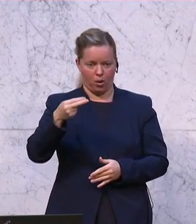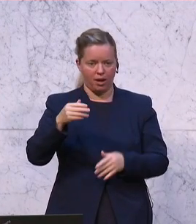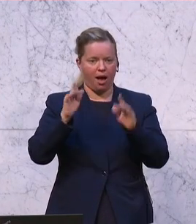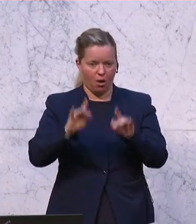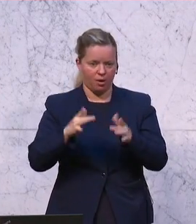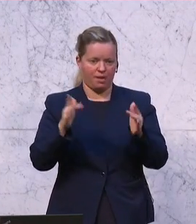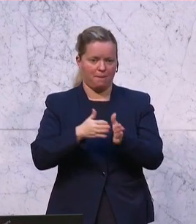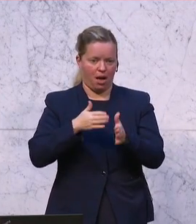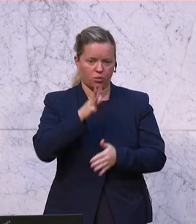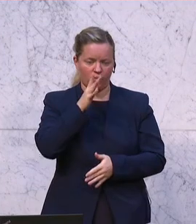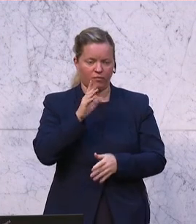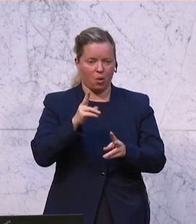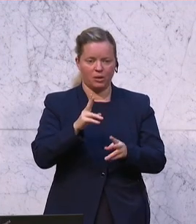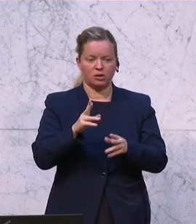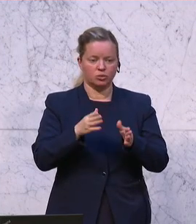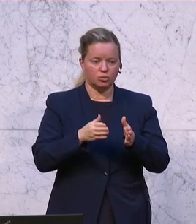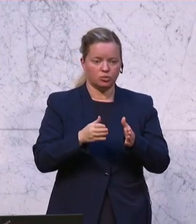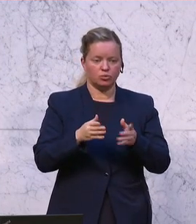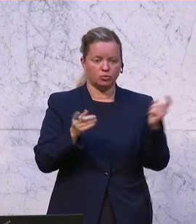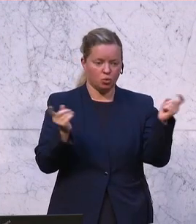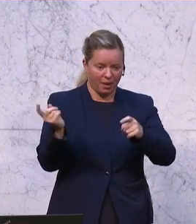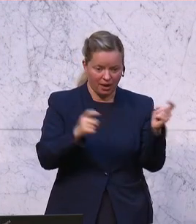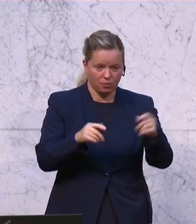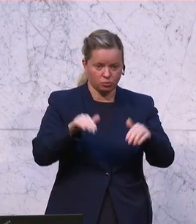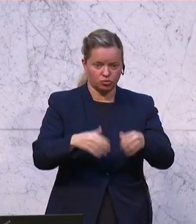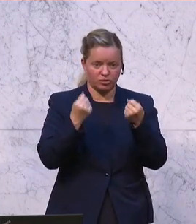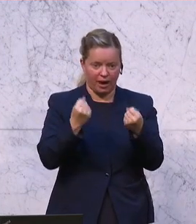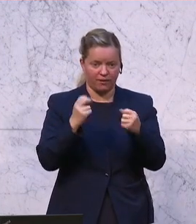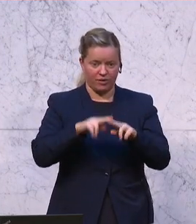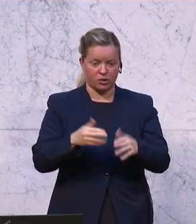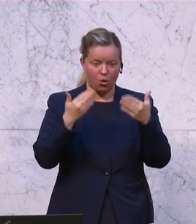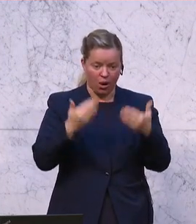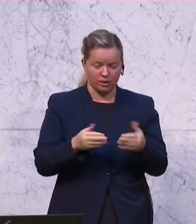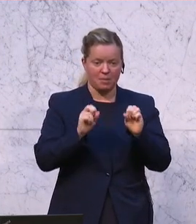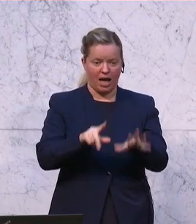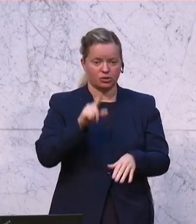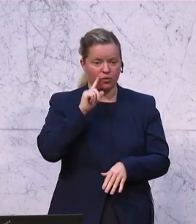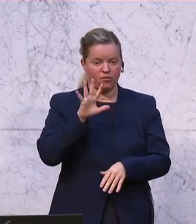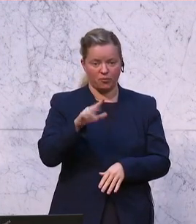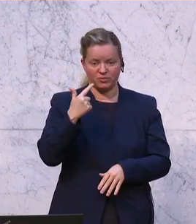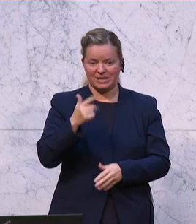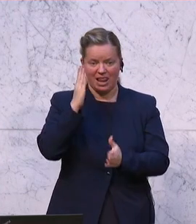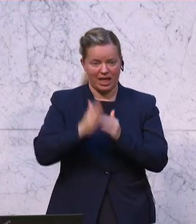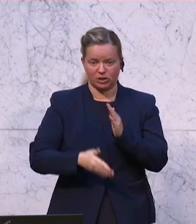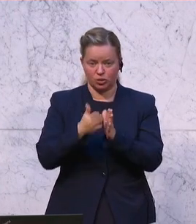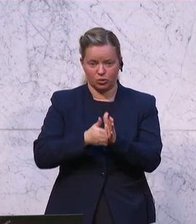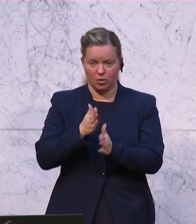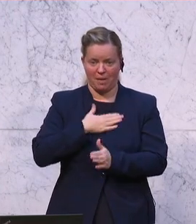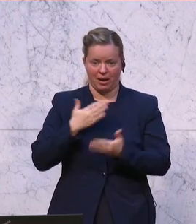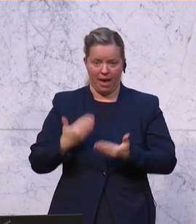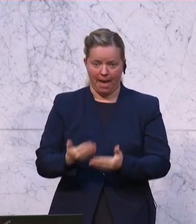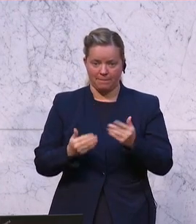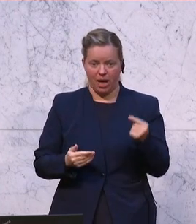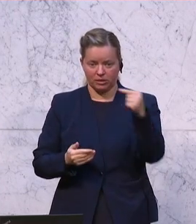Warum, meine Damen und Herren? Wir müssen die Zubringer stärken, weil wenn ich heute Heimfahr will, um 18.25 Uhr geht der letzte Zug in meine Heimat,